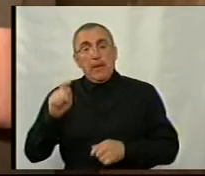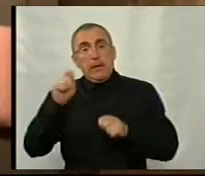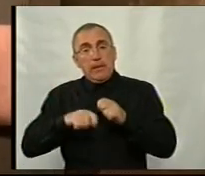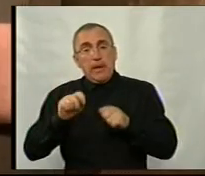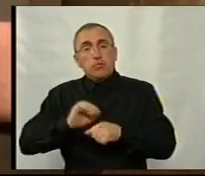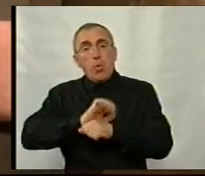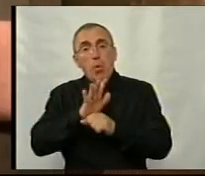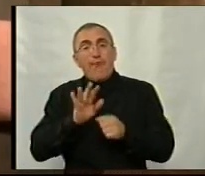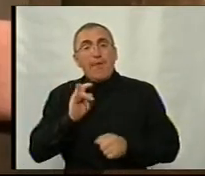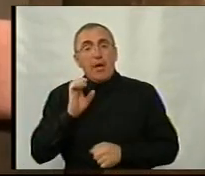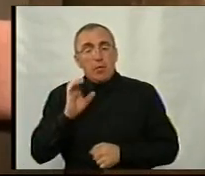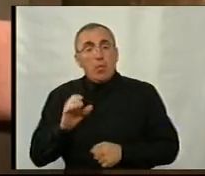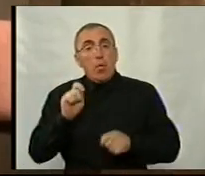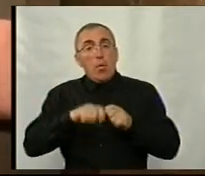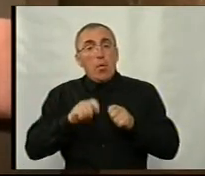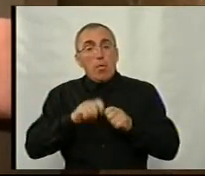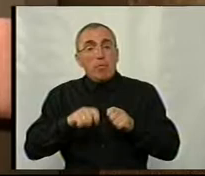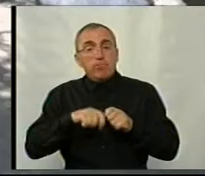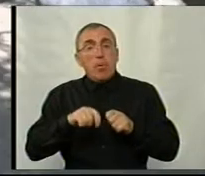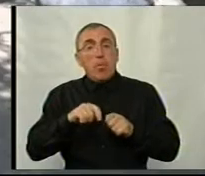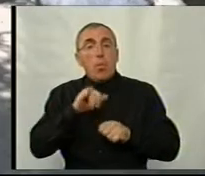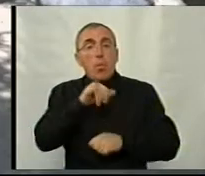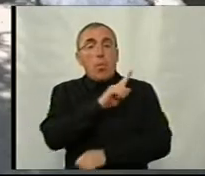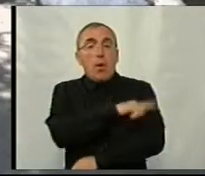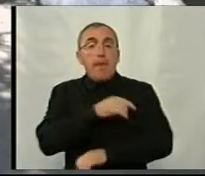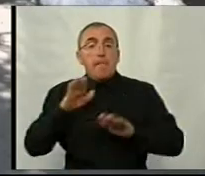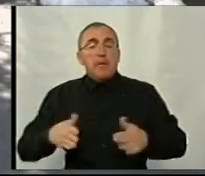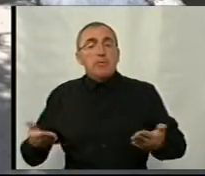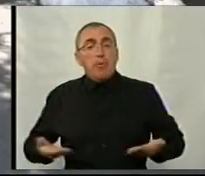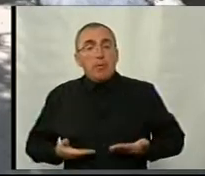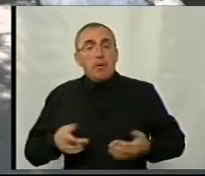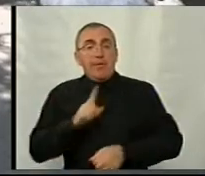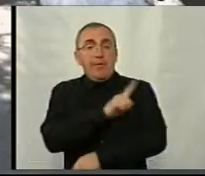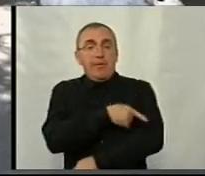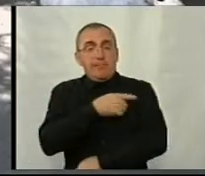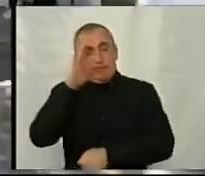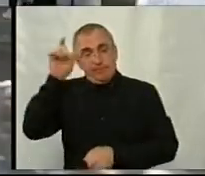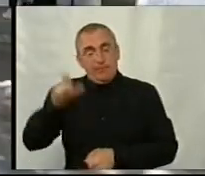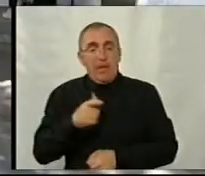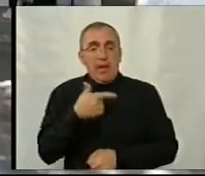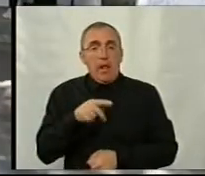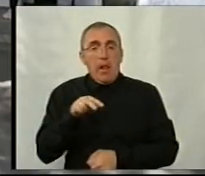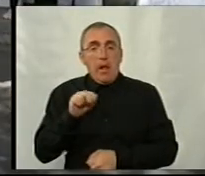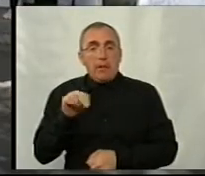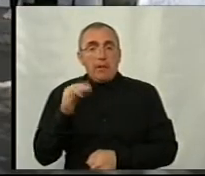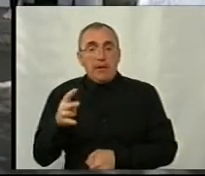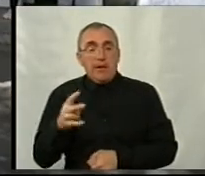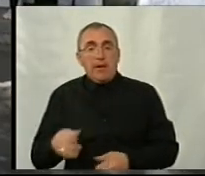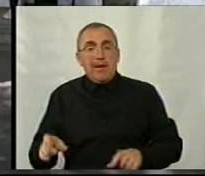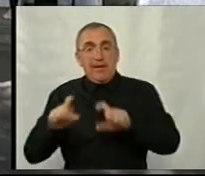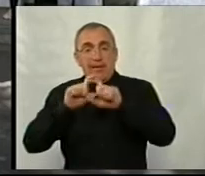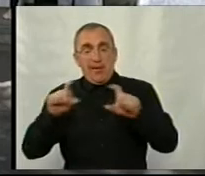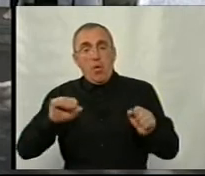коронавірус. Робитимуть це в лікарнях за місцем проживання, говорить керівник медичної служби Геннадій Ладан. З департаментом охорони